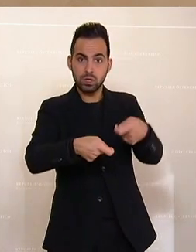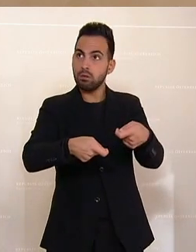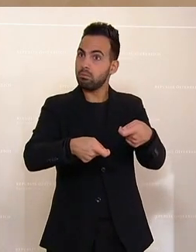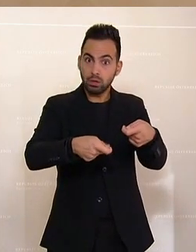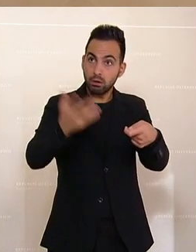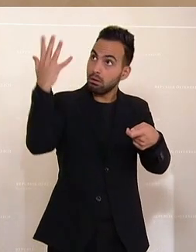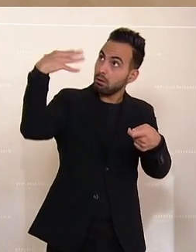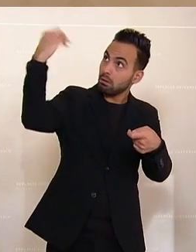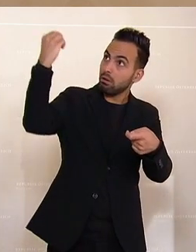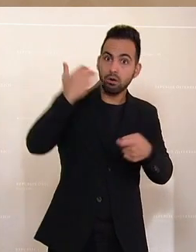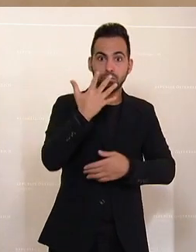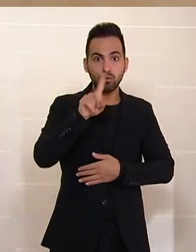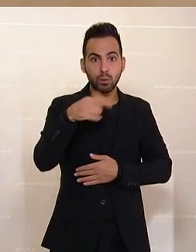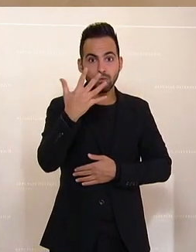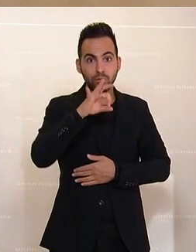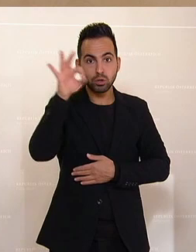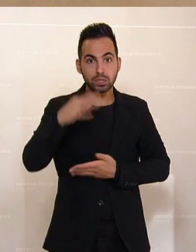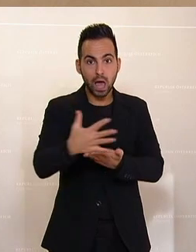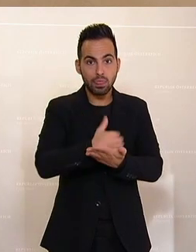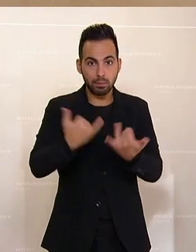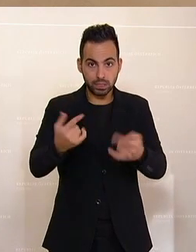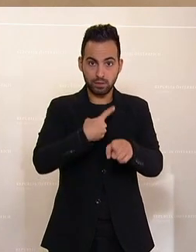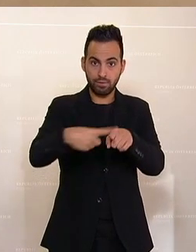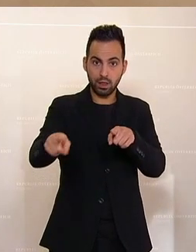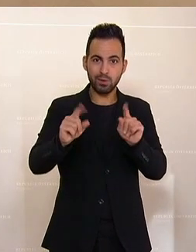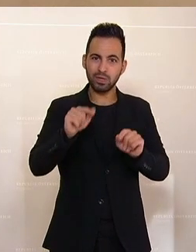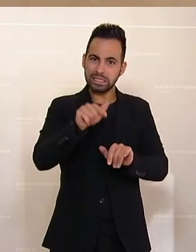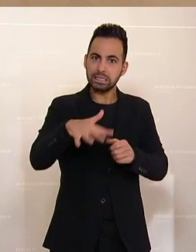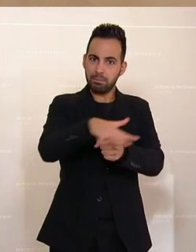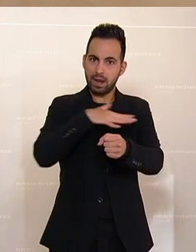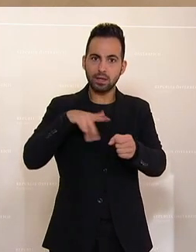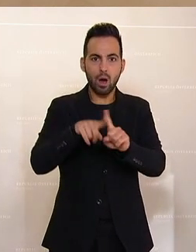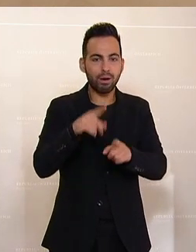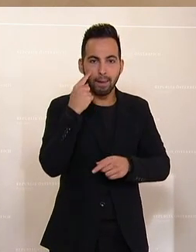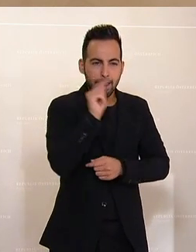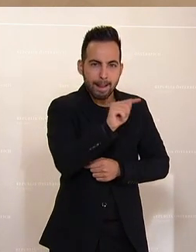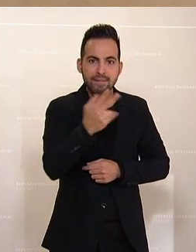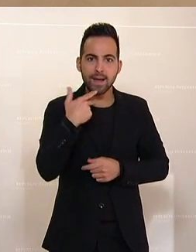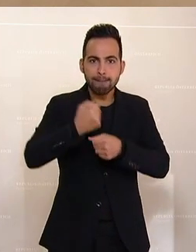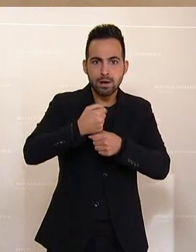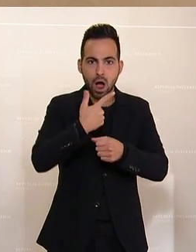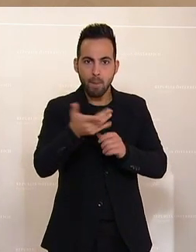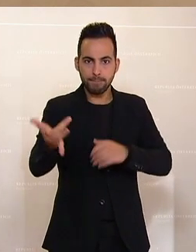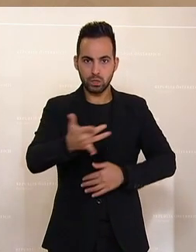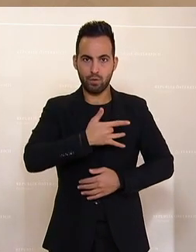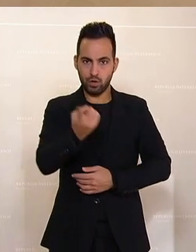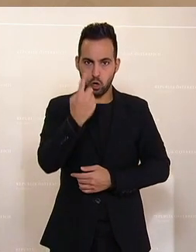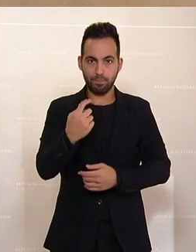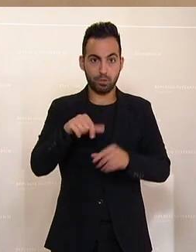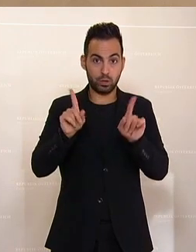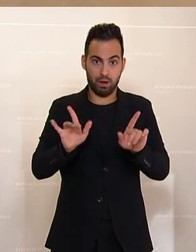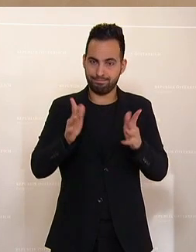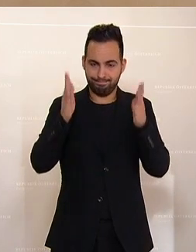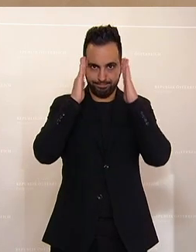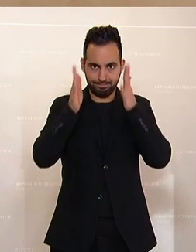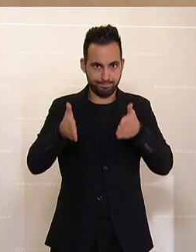ihnen natürlich jetzt diese rund 5,5 Prozent bei den Einnahmen. Also es wird auch in diesem Bereich jeden Einzelnen treffen. Und das ist auch wieder ein Schritt in